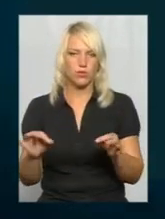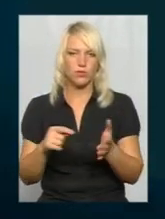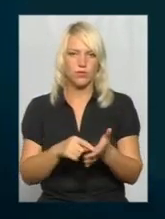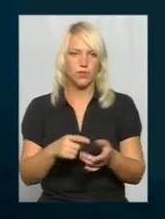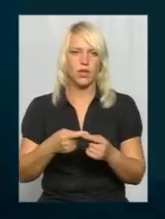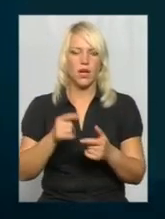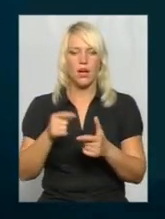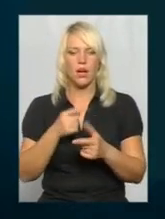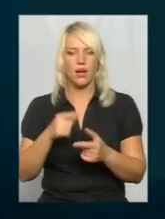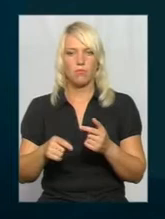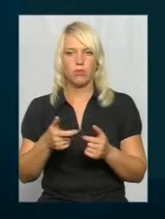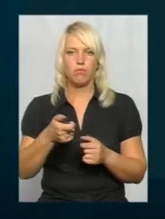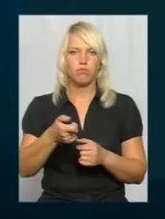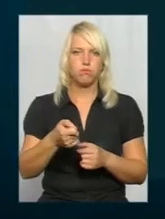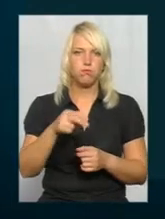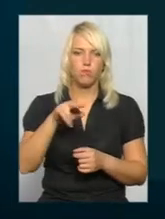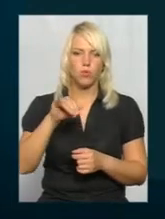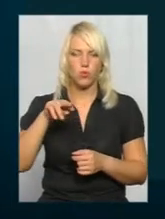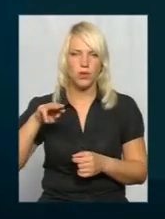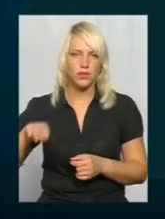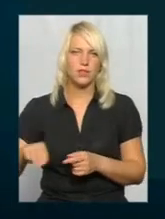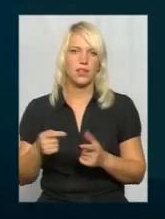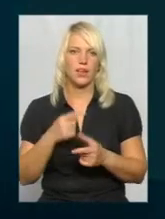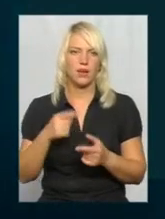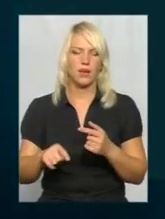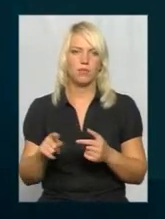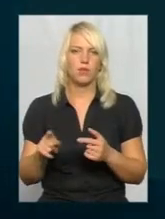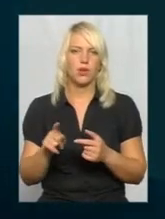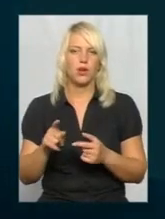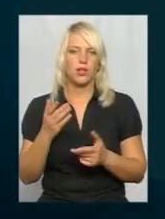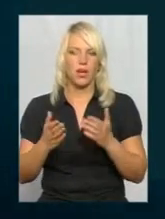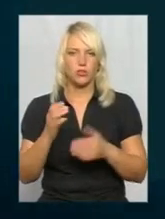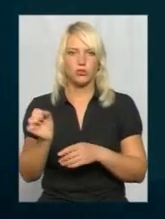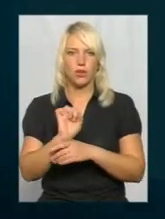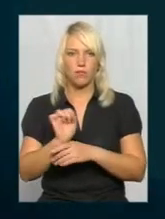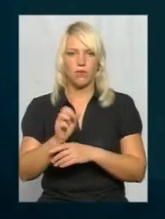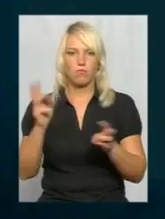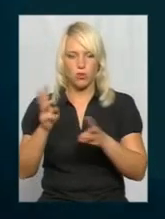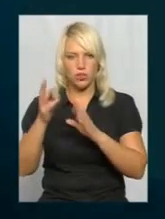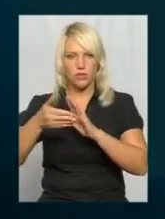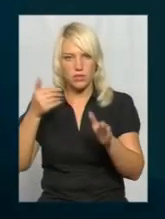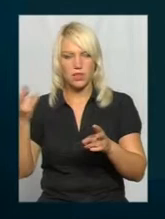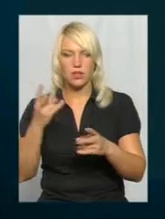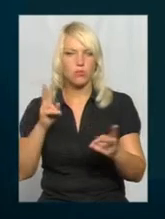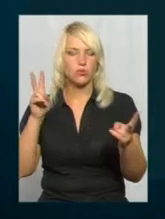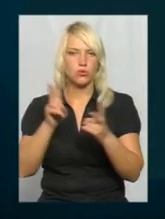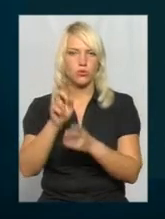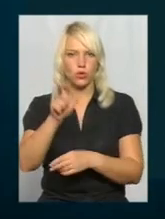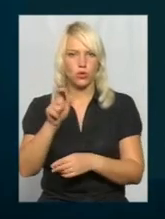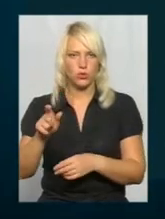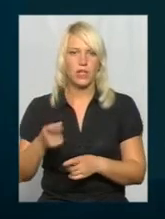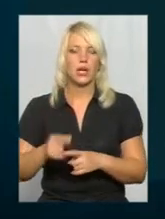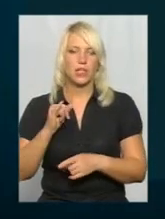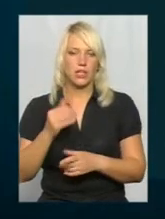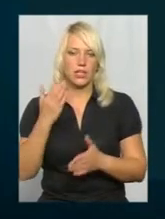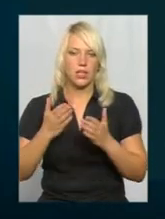універсальні ключі, пульти, або якийсь консьєр, або якщо вже визивається пожежний автомобіль, то вже його повинні зустрічати. Якщо звернутися